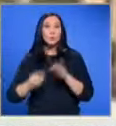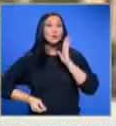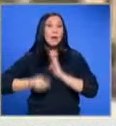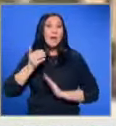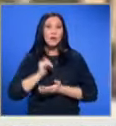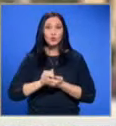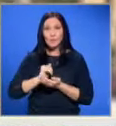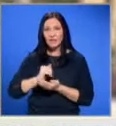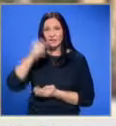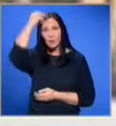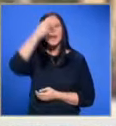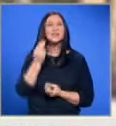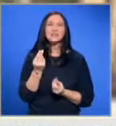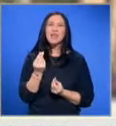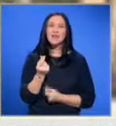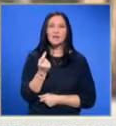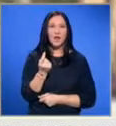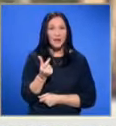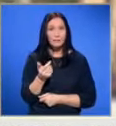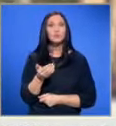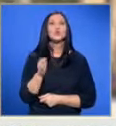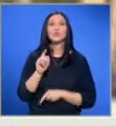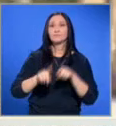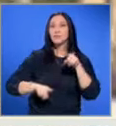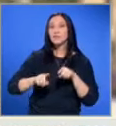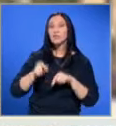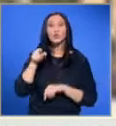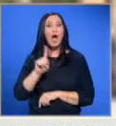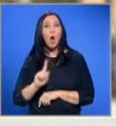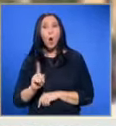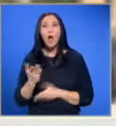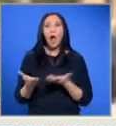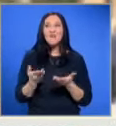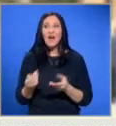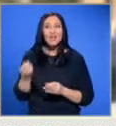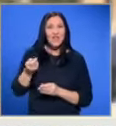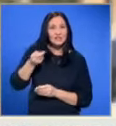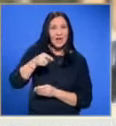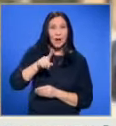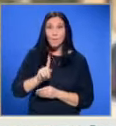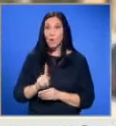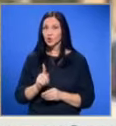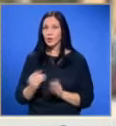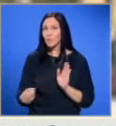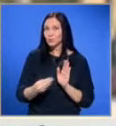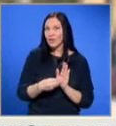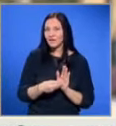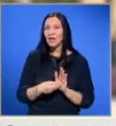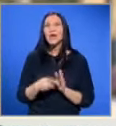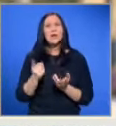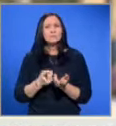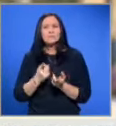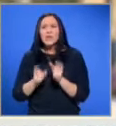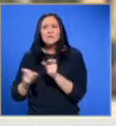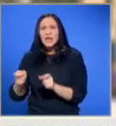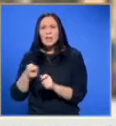у нас. Цените на Дребно ще бъдат в зависимост от това кой каква наценка може да сложи. Както виждате, всеки прави